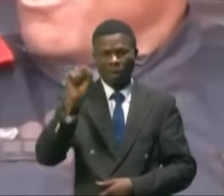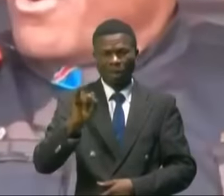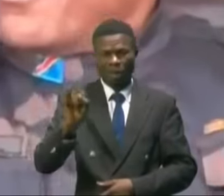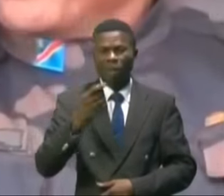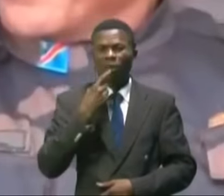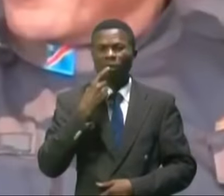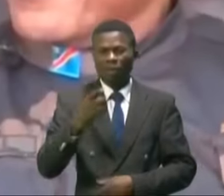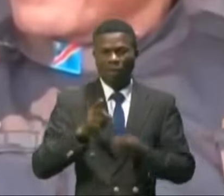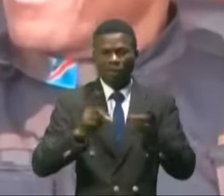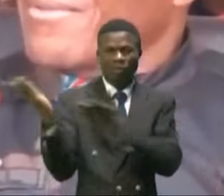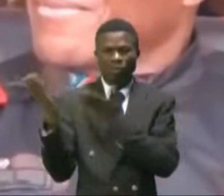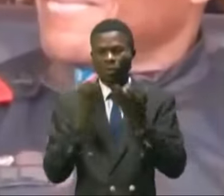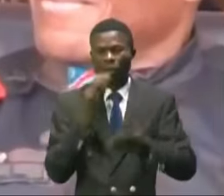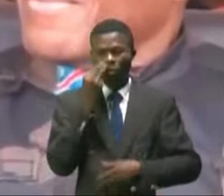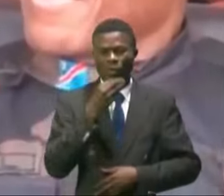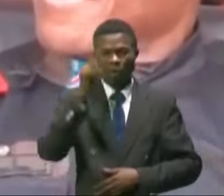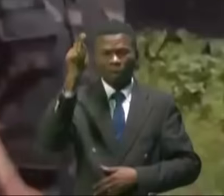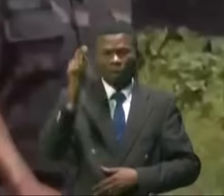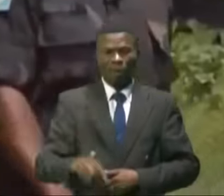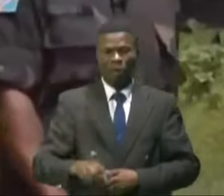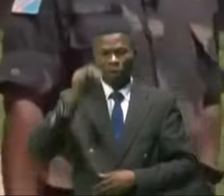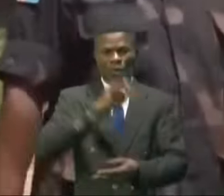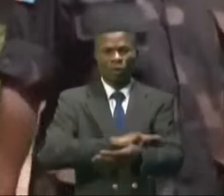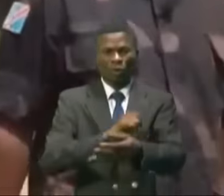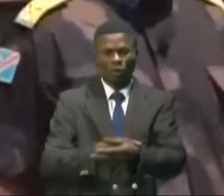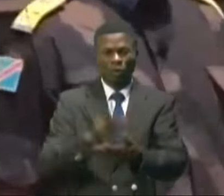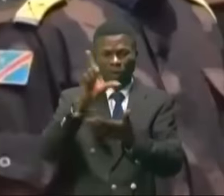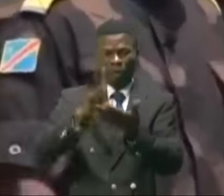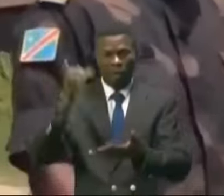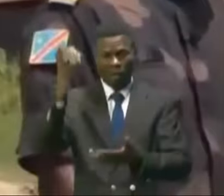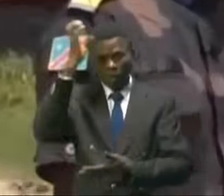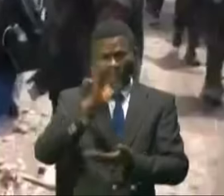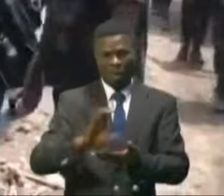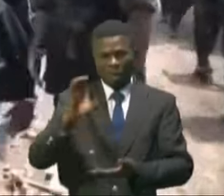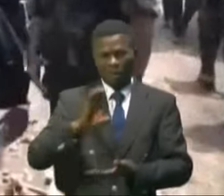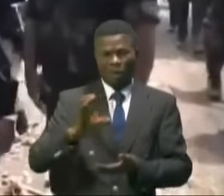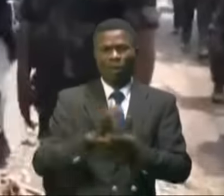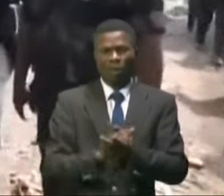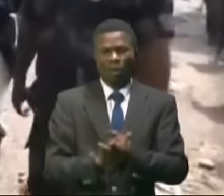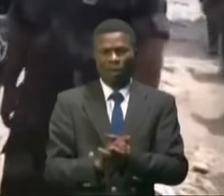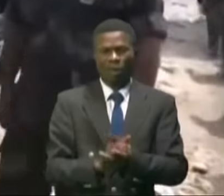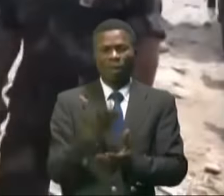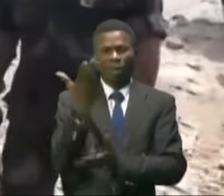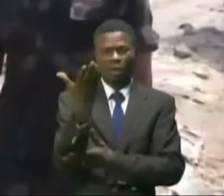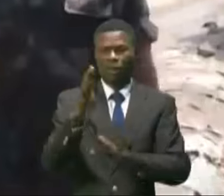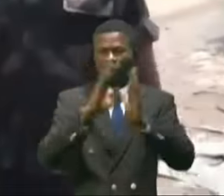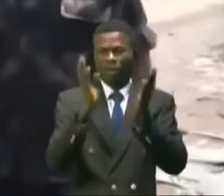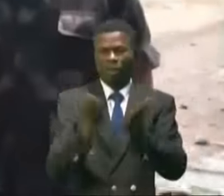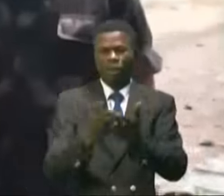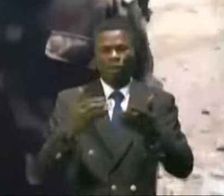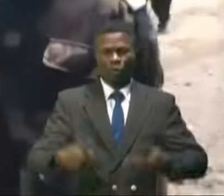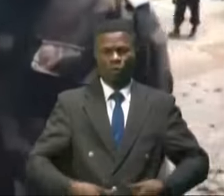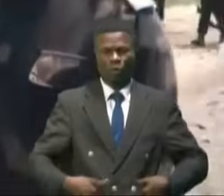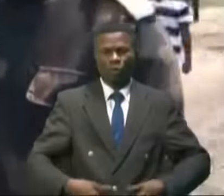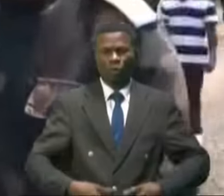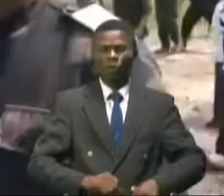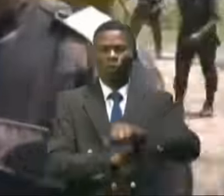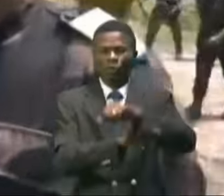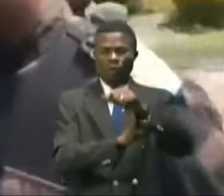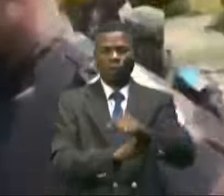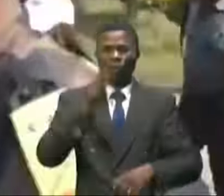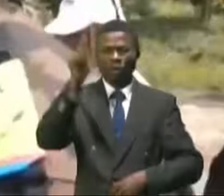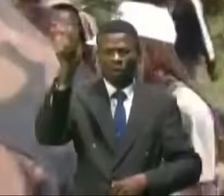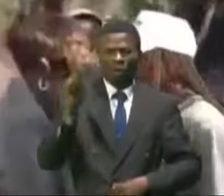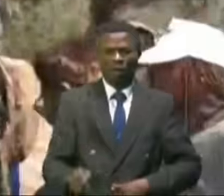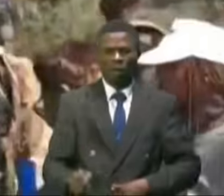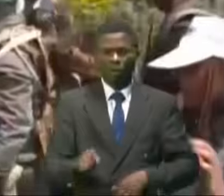le billet du porte-parole de l'armée au Nord Kivu, le lieutenant-colonel Njike Kaiko, qui appelle la jeunesse à soutenir l'armée et